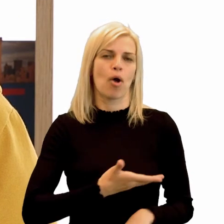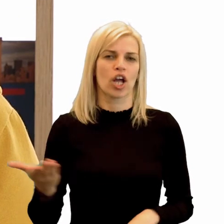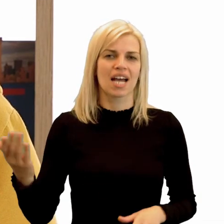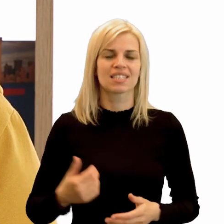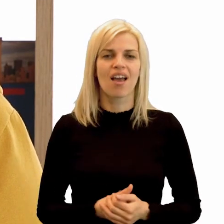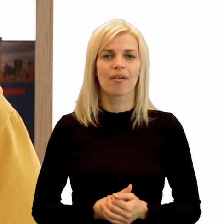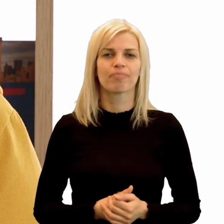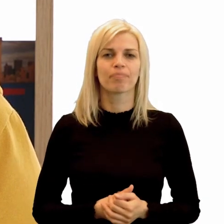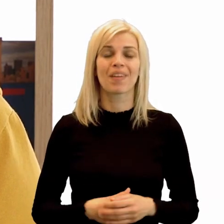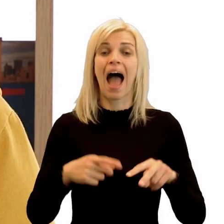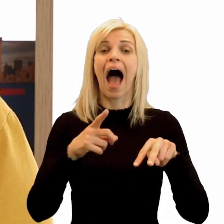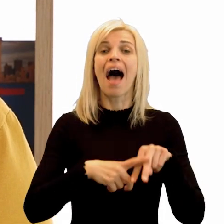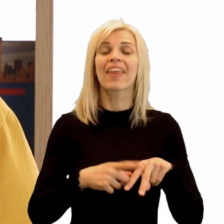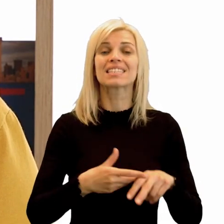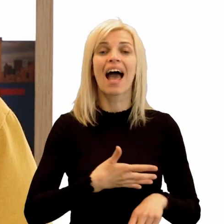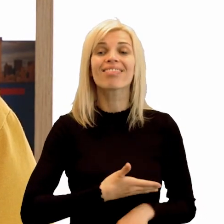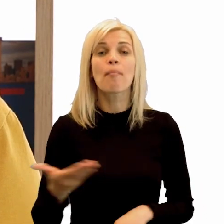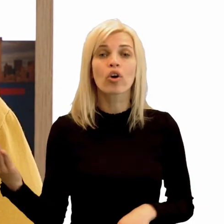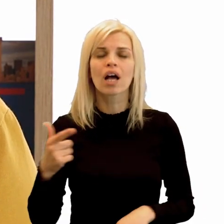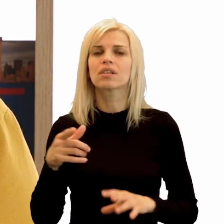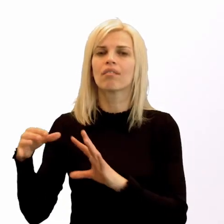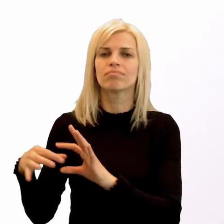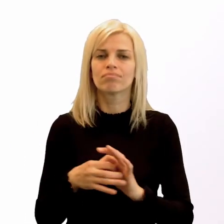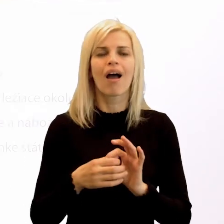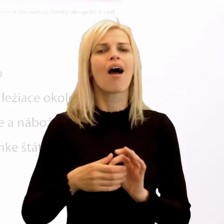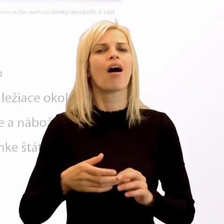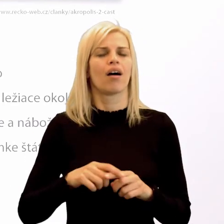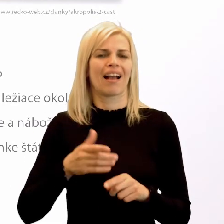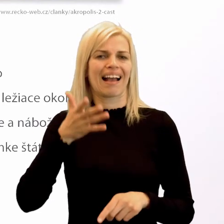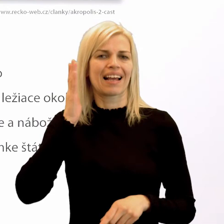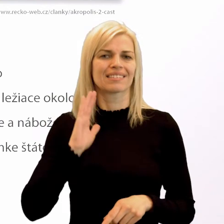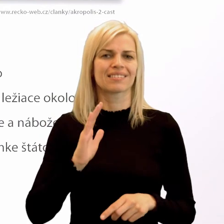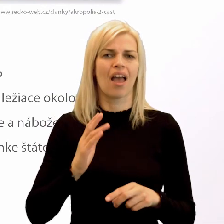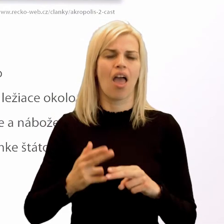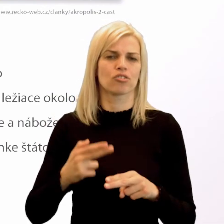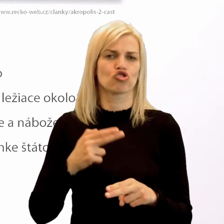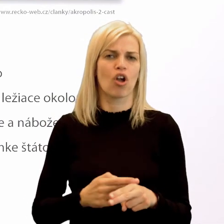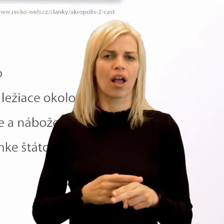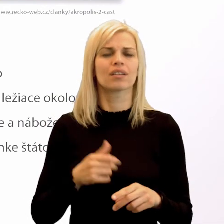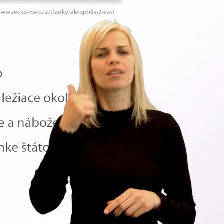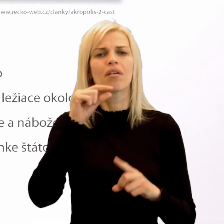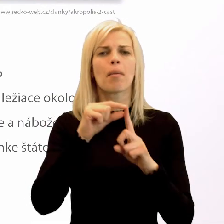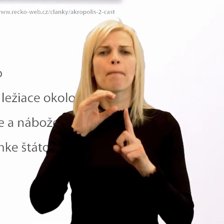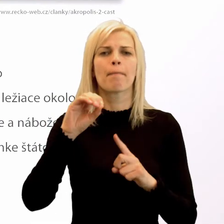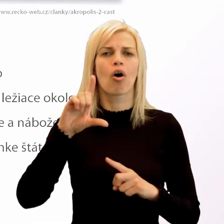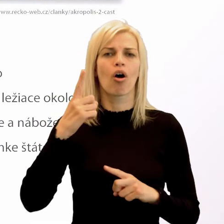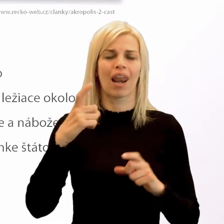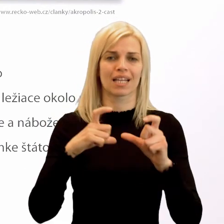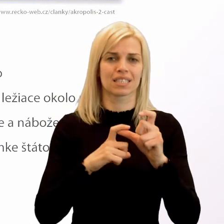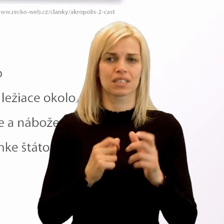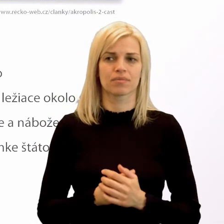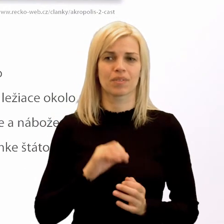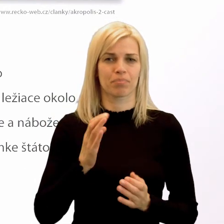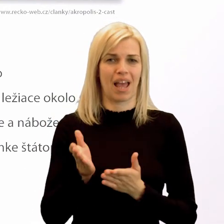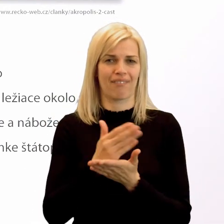sa nevinutne spája s greckými meskými štátmi, ktoré sa volajú polis. Aj túto časť slova asi dobre